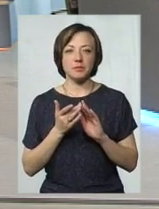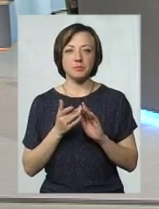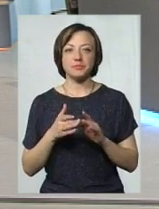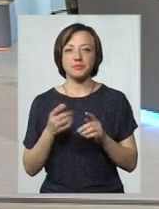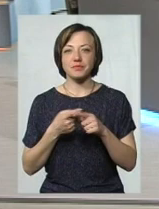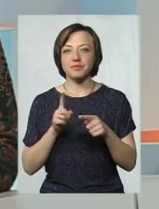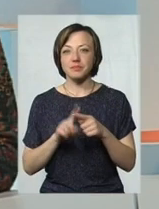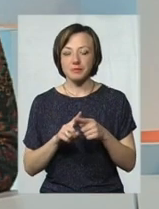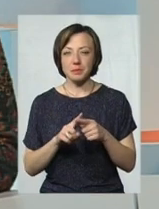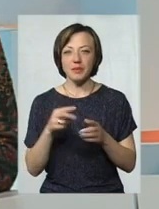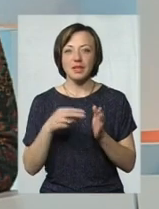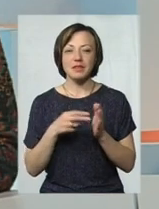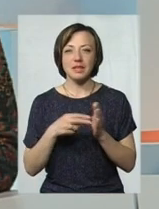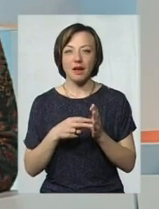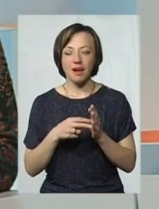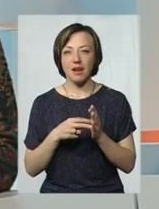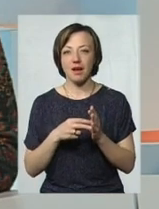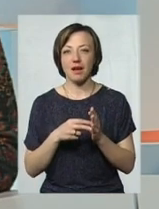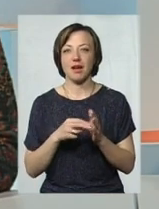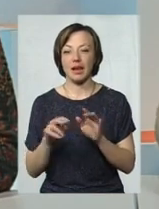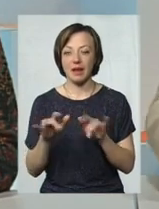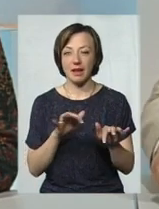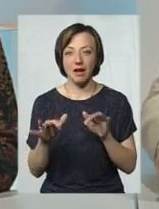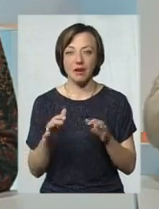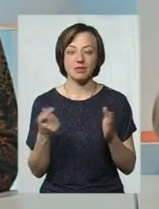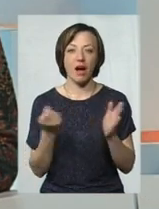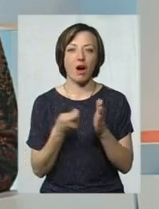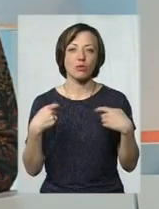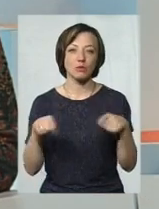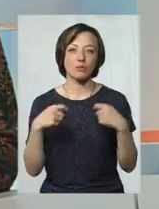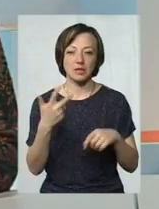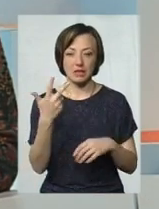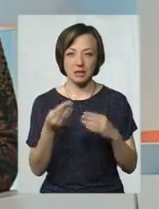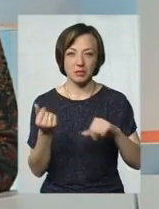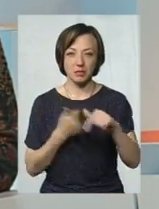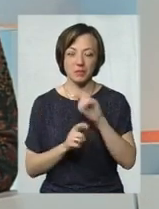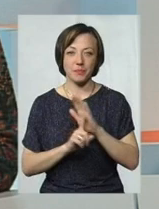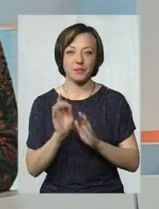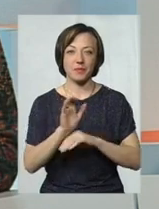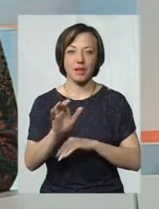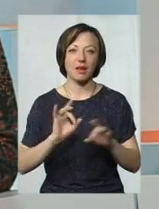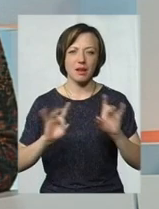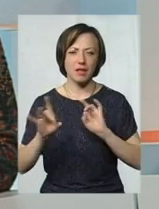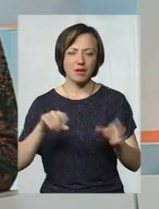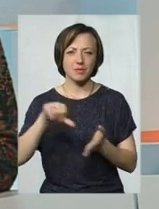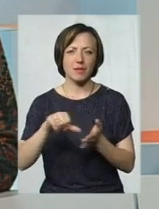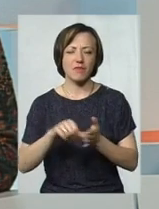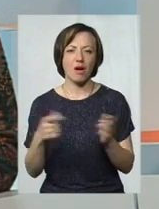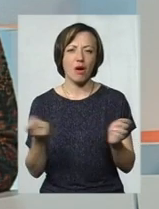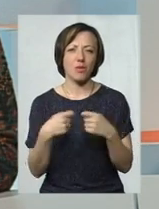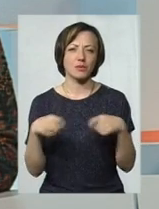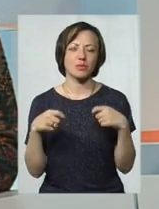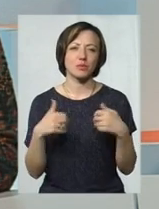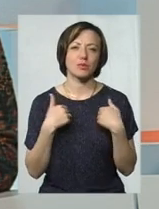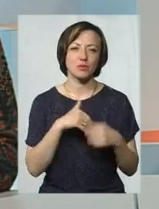аукціонна. Тобто, три бізнесмени, які хочуть запустити якусь рекламу, приймають участь в аукціоні. Тобто,